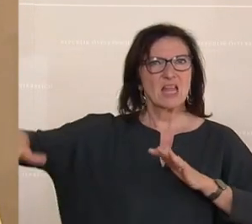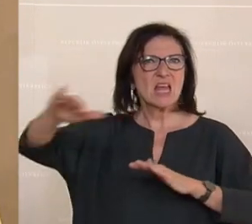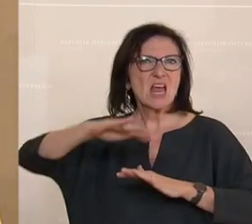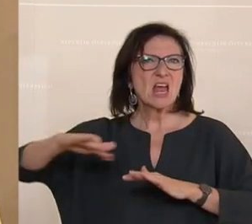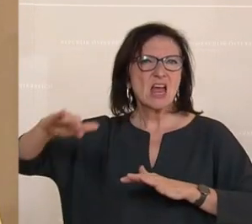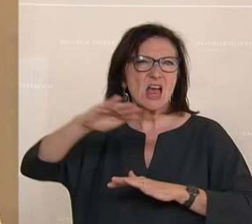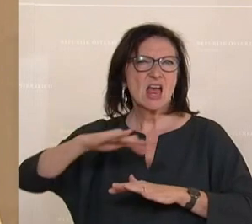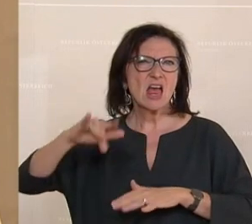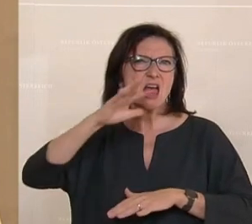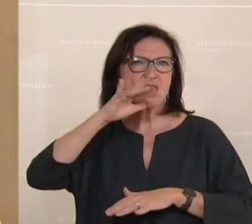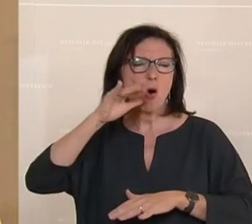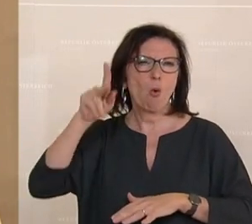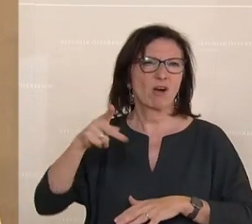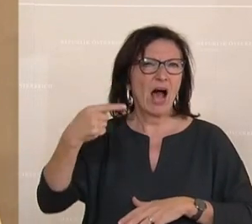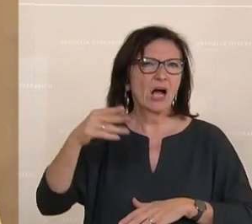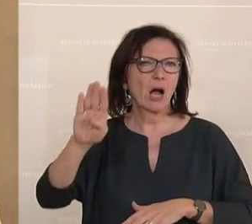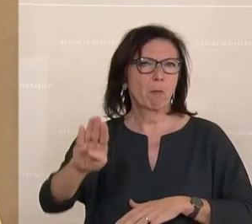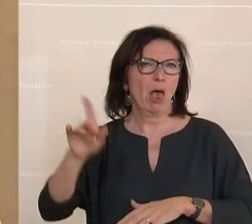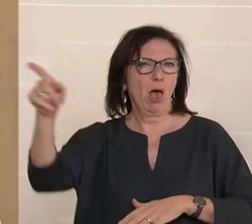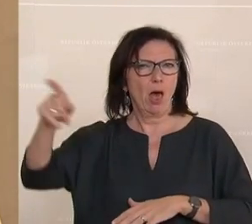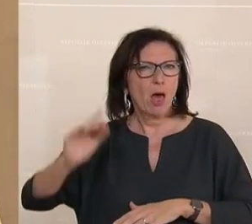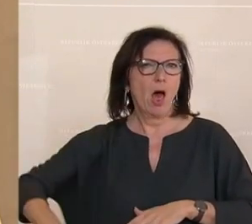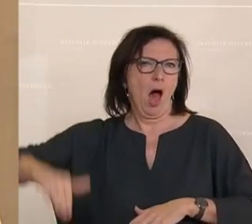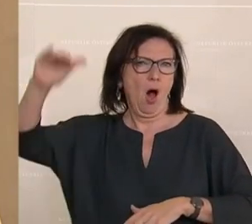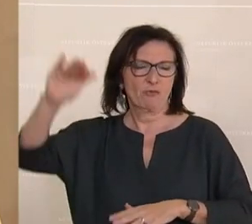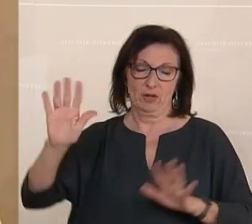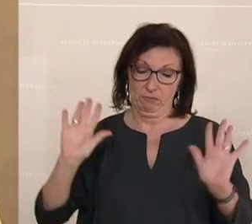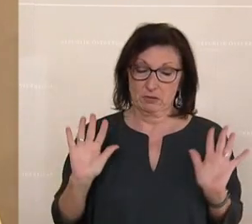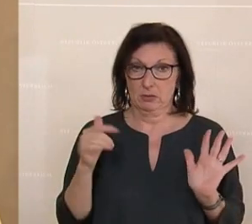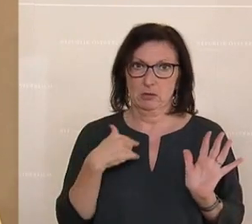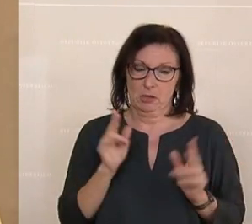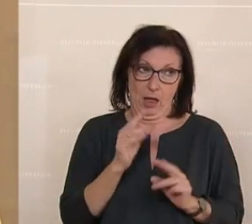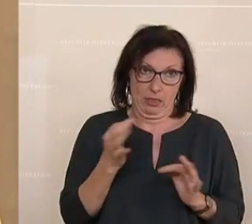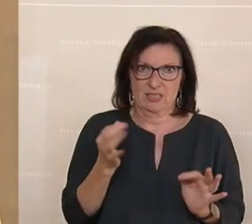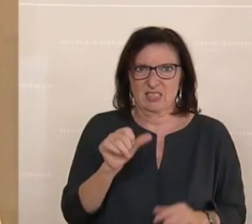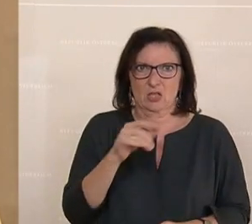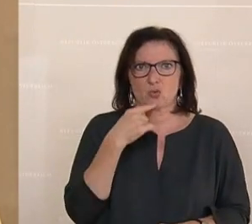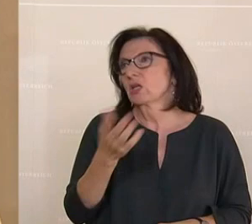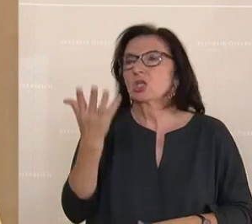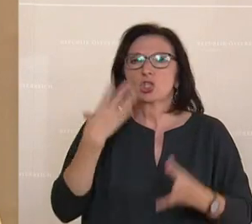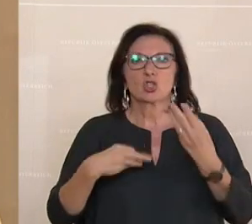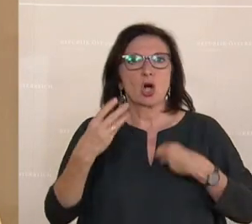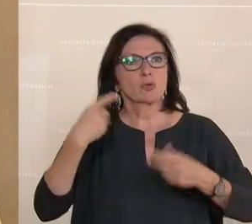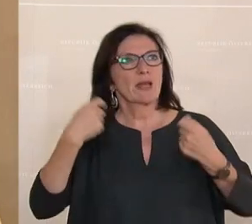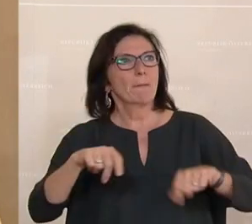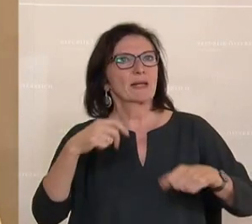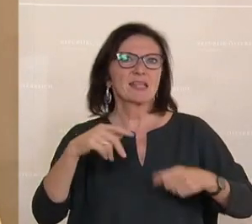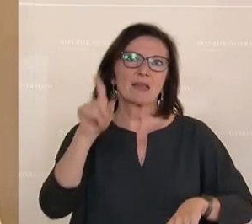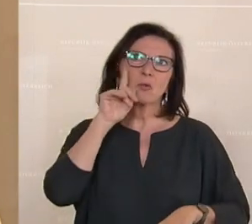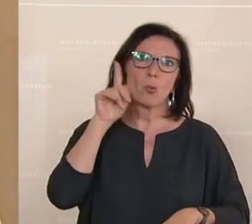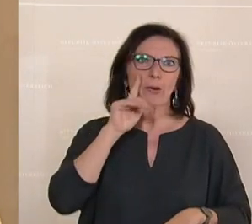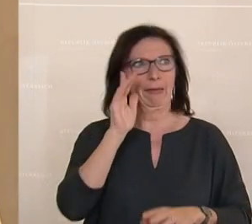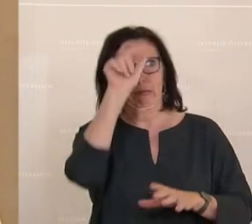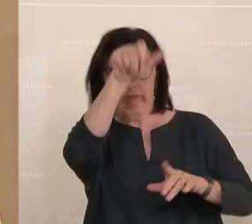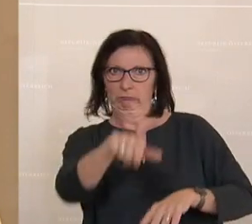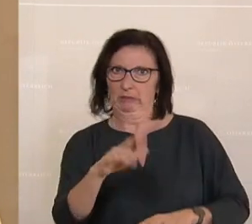aufgewachsen ist und im KGB groß geworden ist. Ich maße mir auch nicht an, so wie Sie, dass ich einen Schauspielerpräsidenten in der Ukraine verstehe. Ich